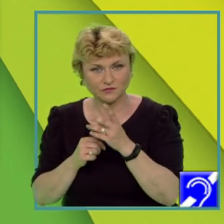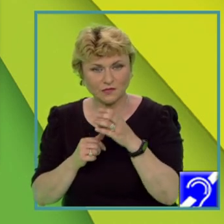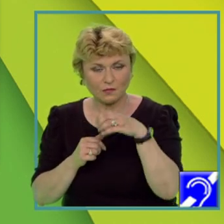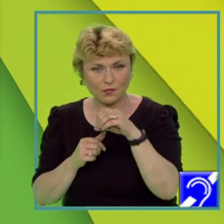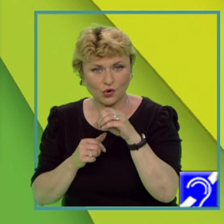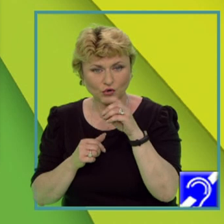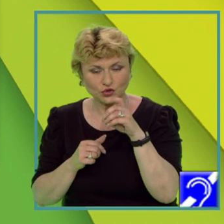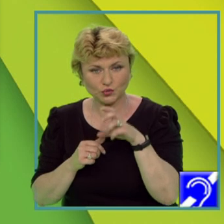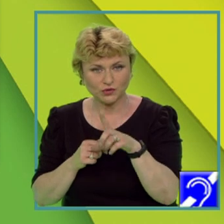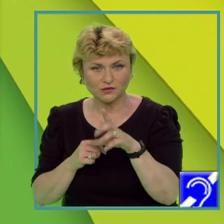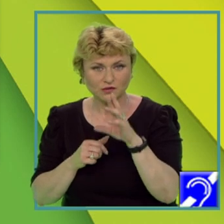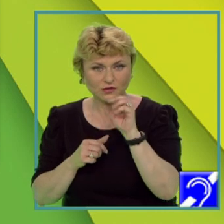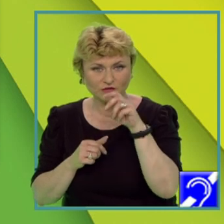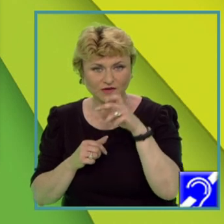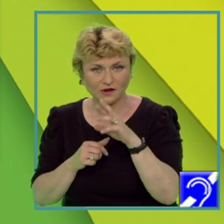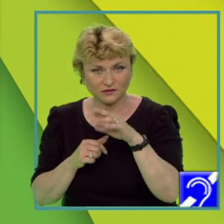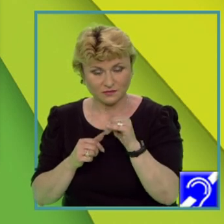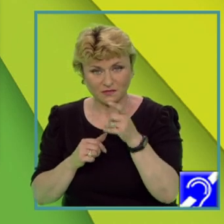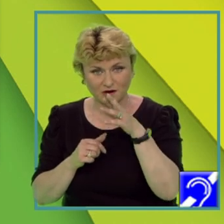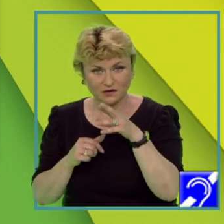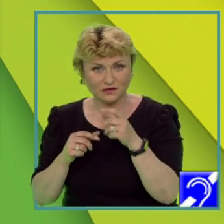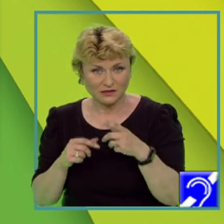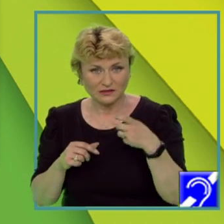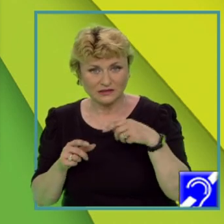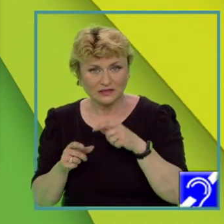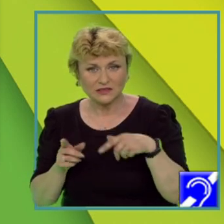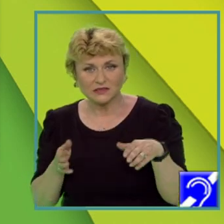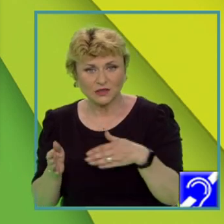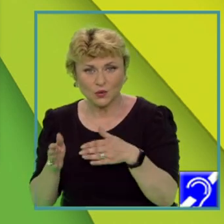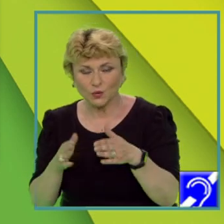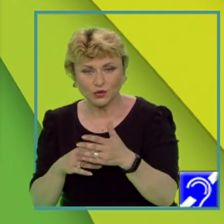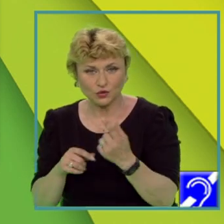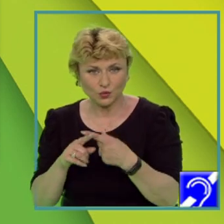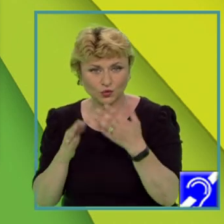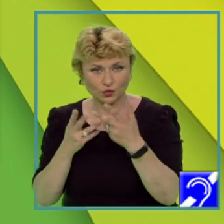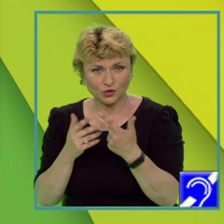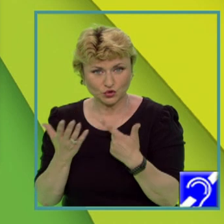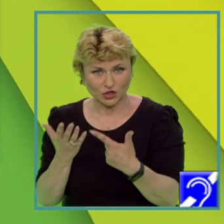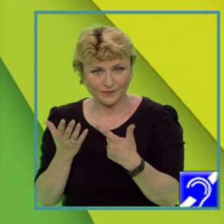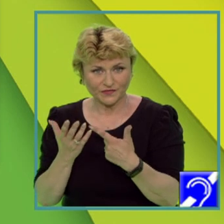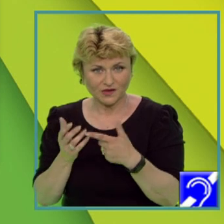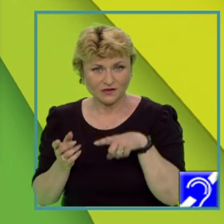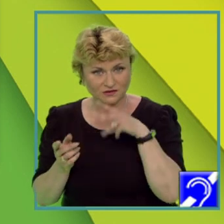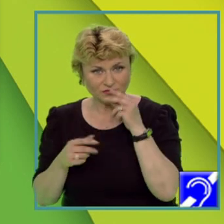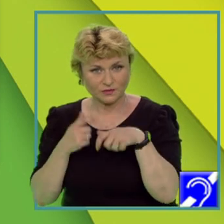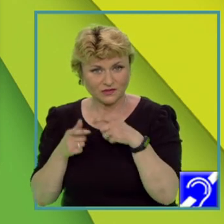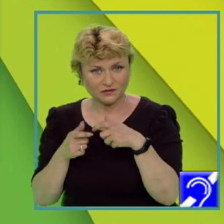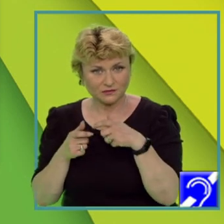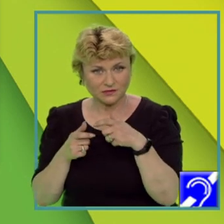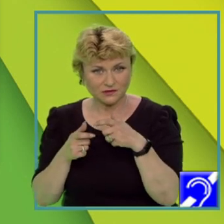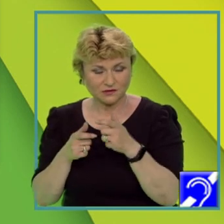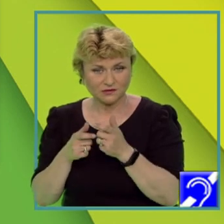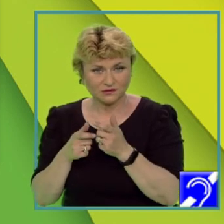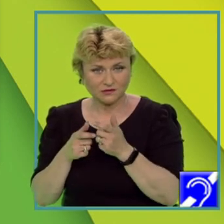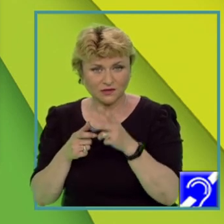rovinar este străbătut de râul marcat pe hartă cu numărul 7. E vorba despre râul